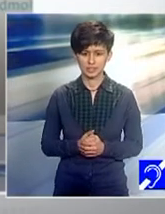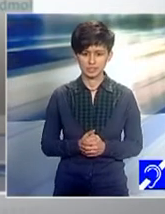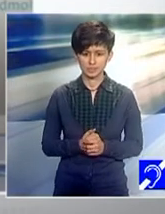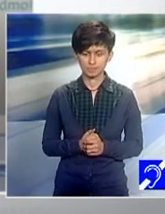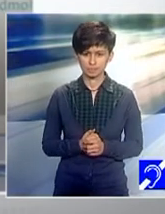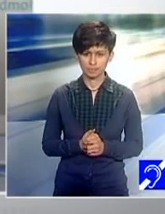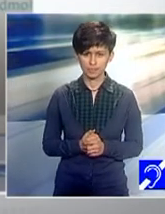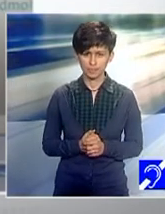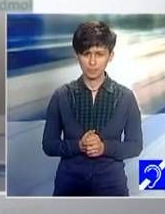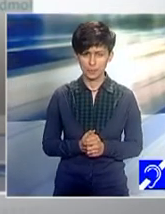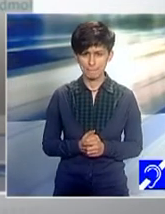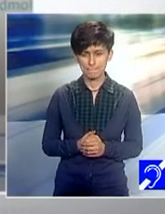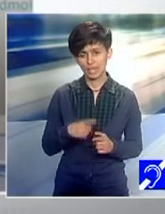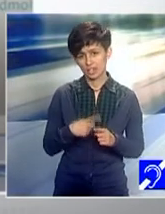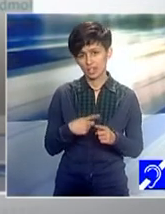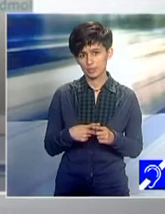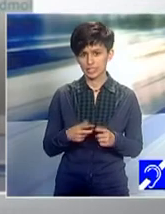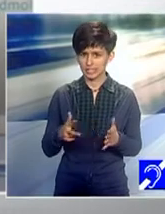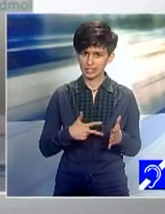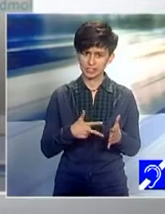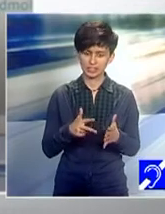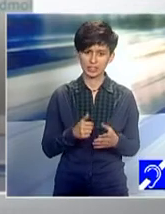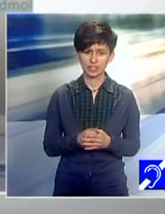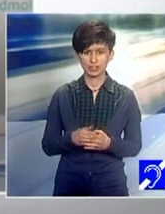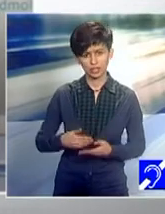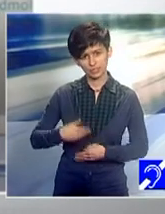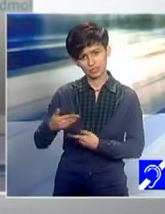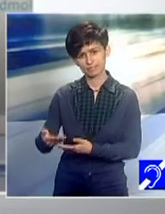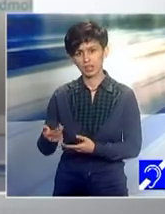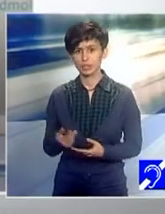vor fi introduse într-o arhivă.